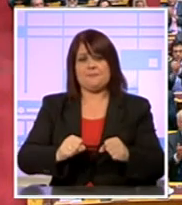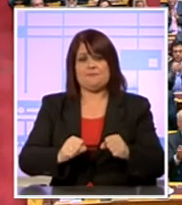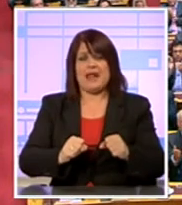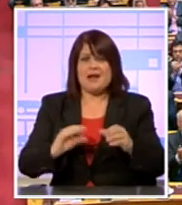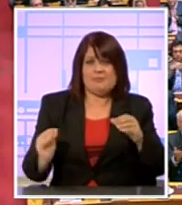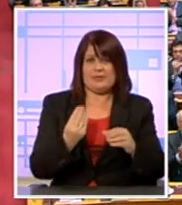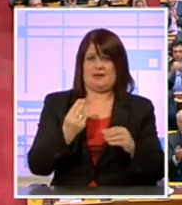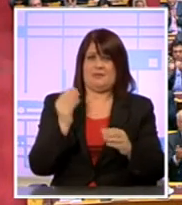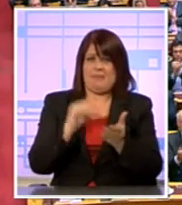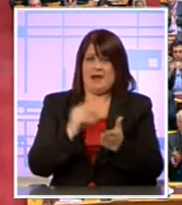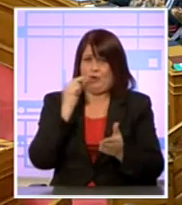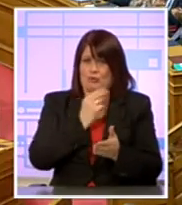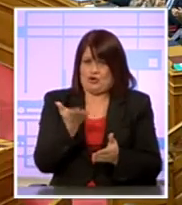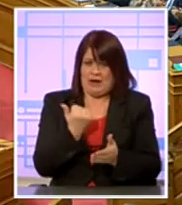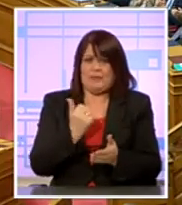ξαναεκλεγώ.